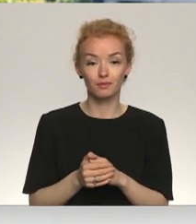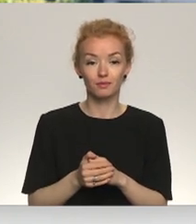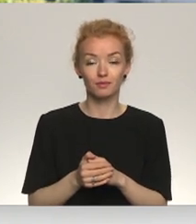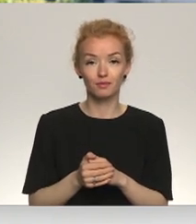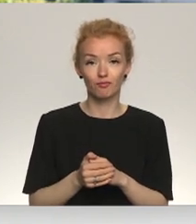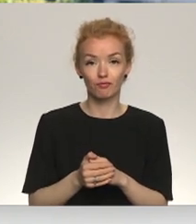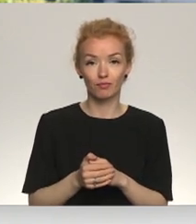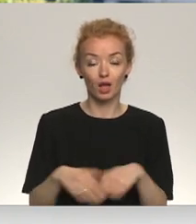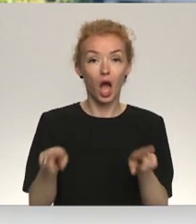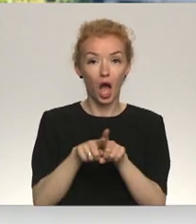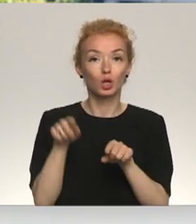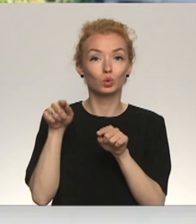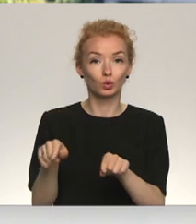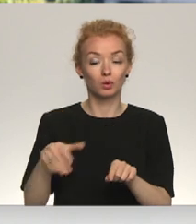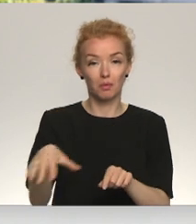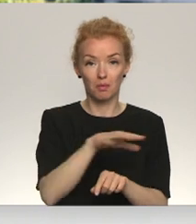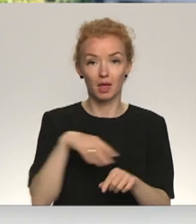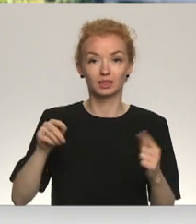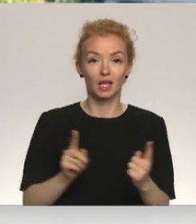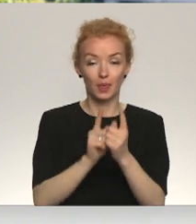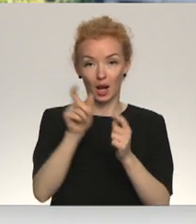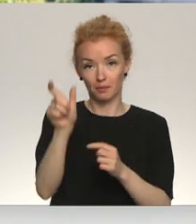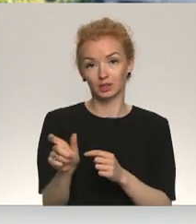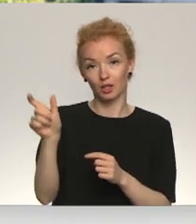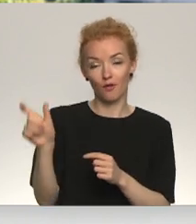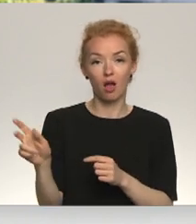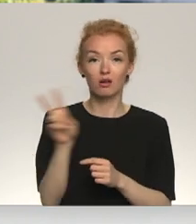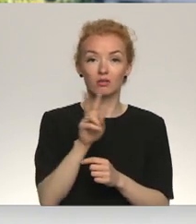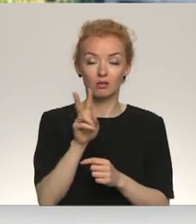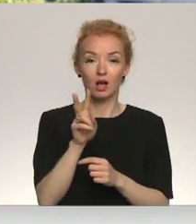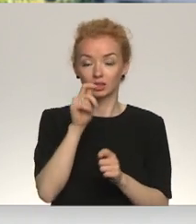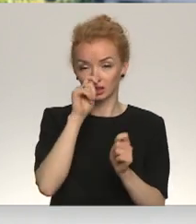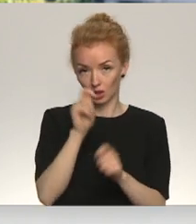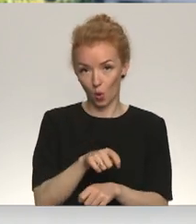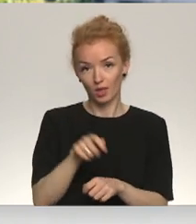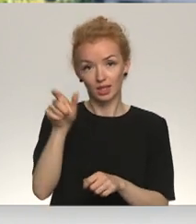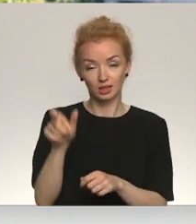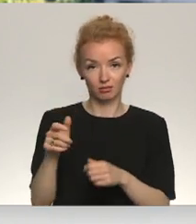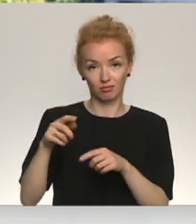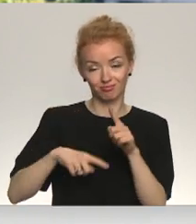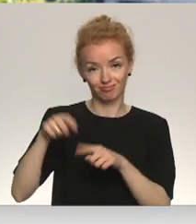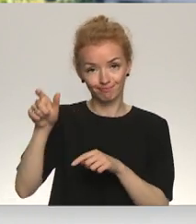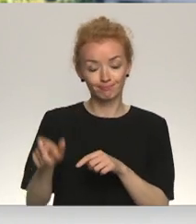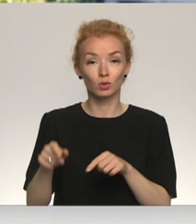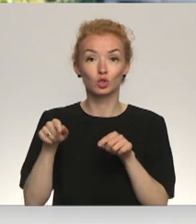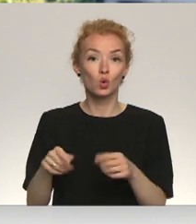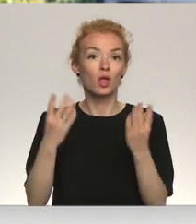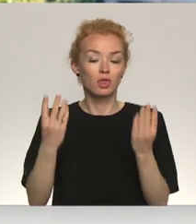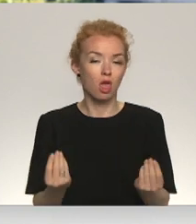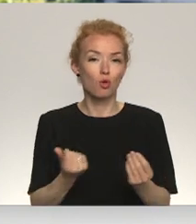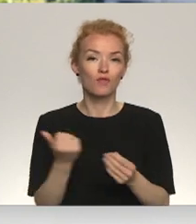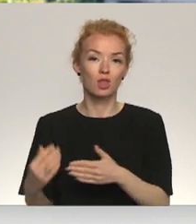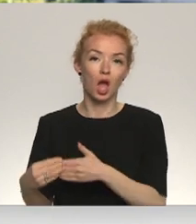Un arī tur mēs satikām cilvēks, kuri ir zaudējuši savus tuvos karā, un viņi šo dienu aizvada